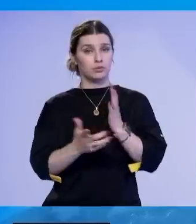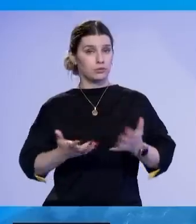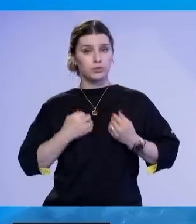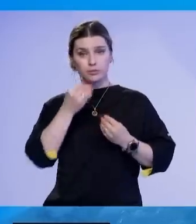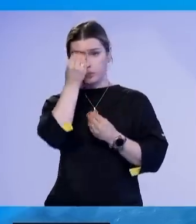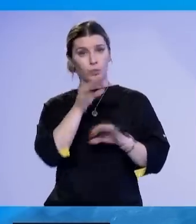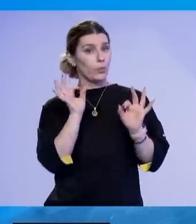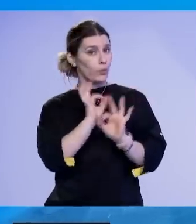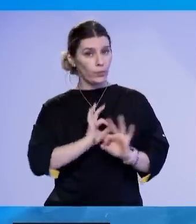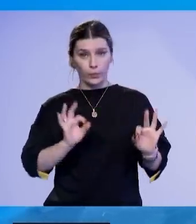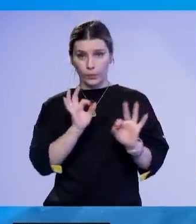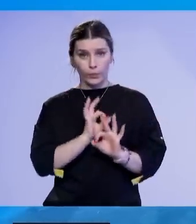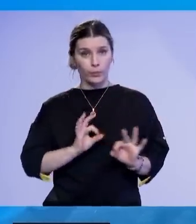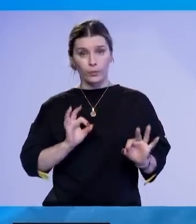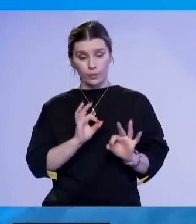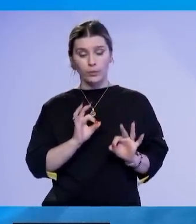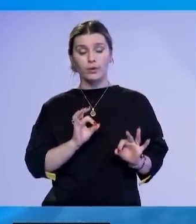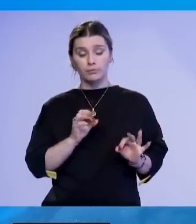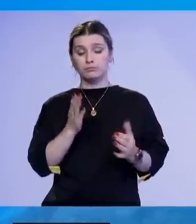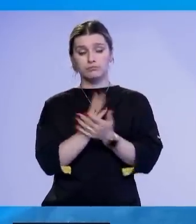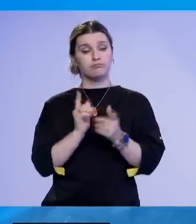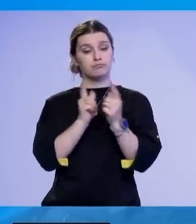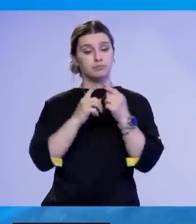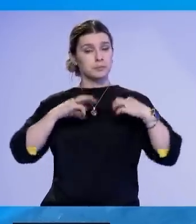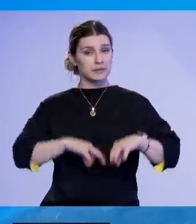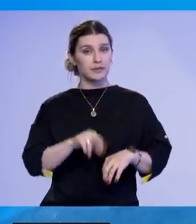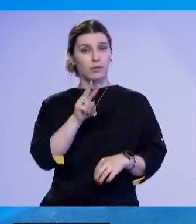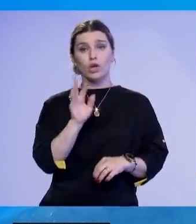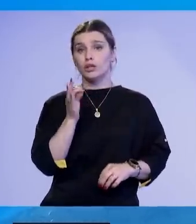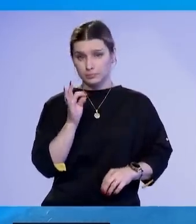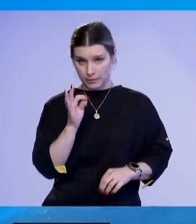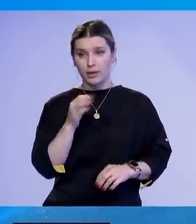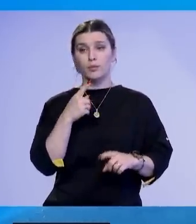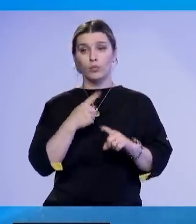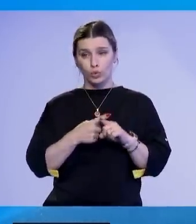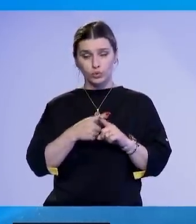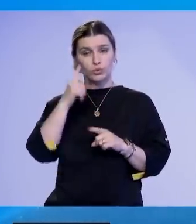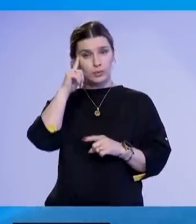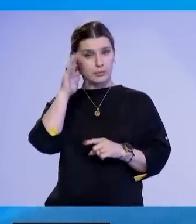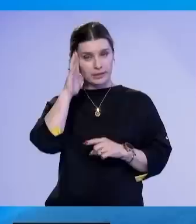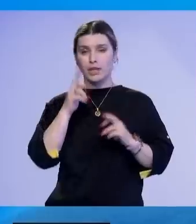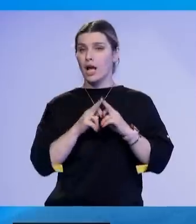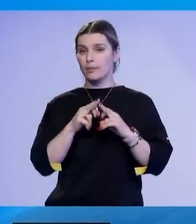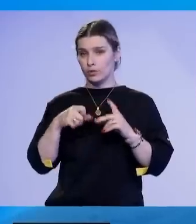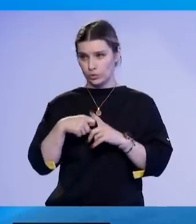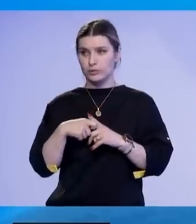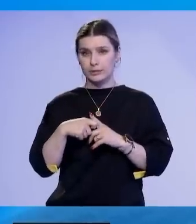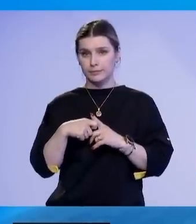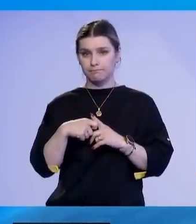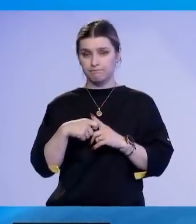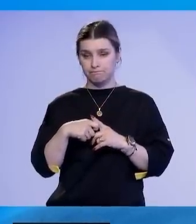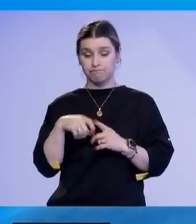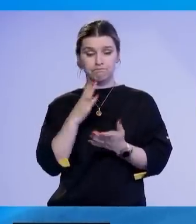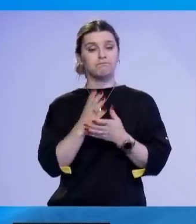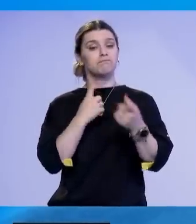tonë. Emisari Gjerman është të takuar me presidentën Vjosa Osmanie, Kryeministrin Albin Kurti. Gjatakimeve u